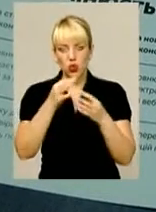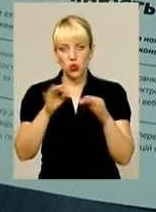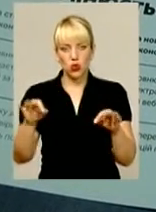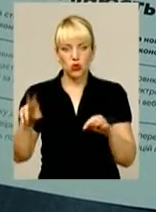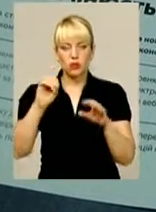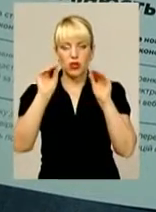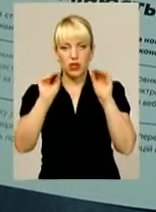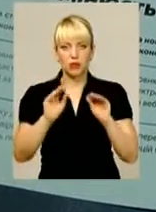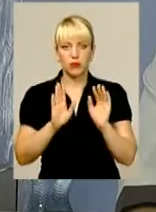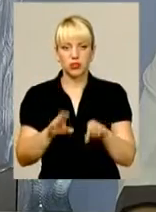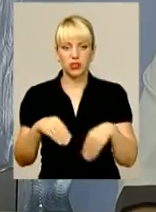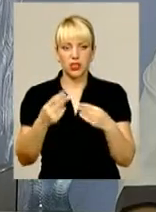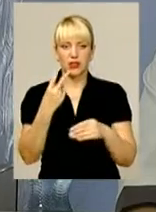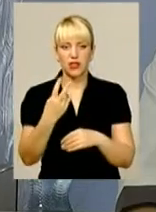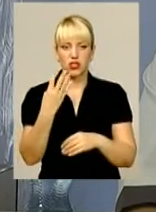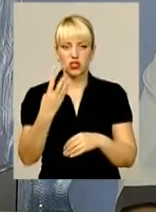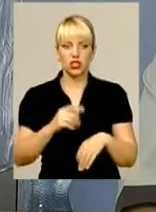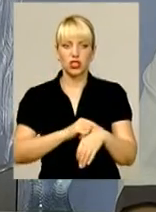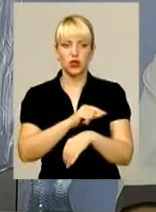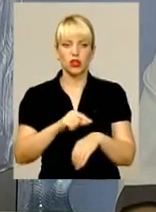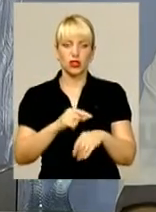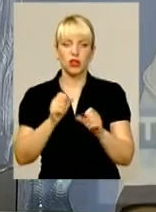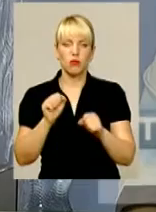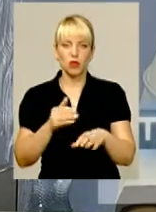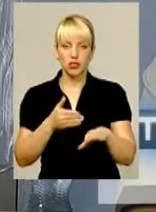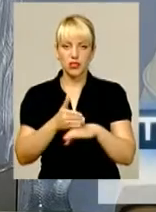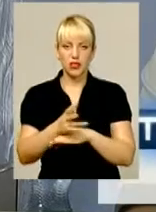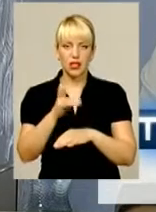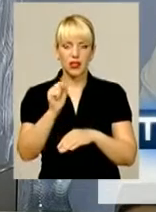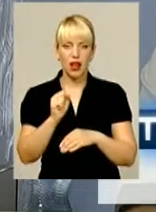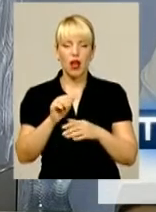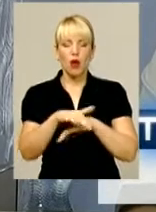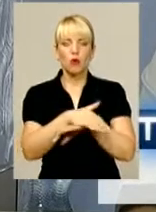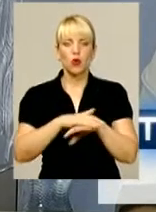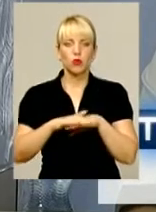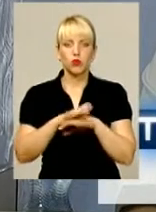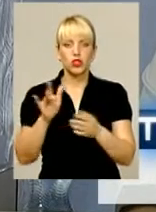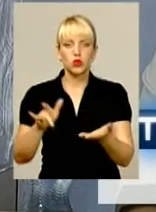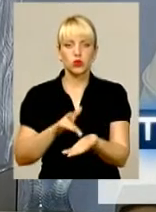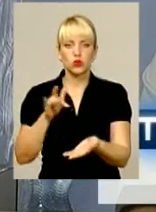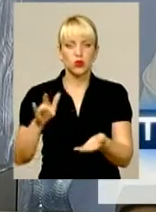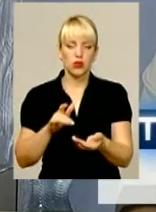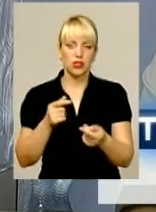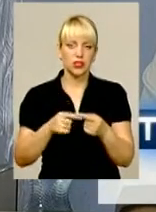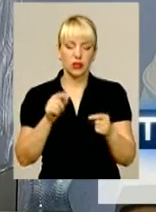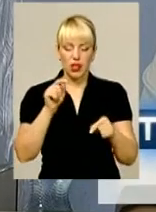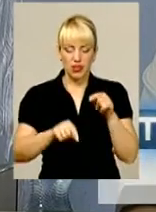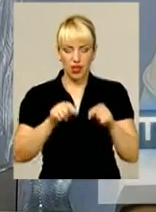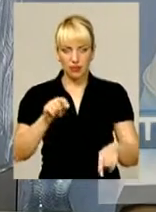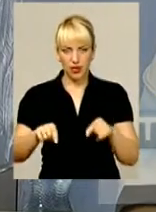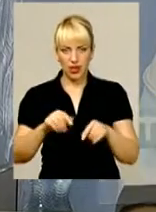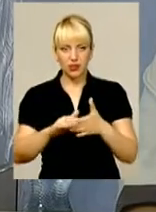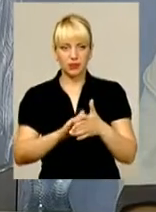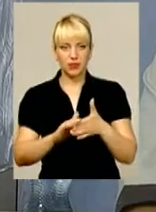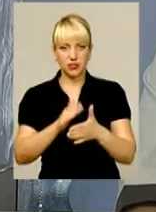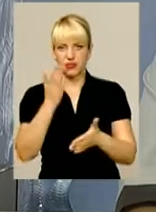годин. Ви можете зайти на публічну сторінку, набрати чи то прізвище. Якщо ви не будете